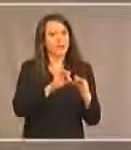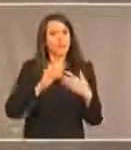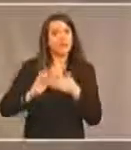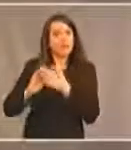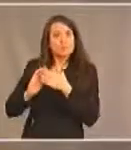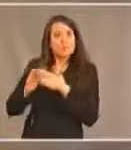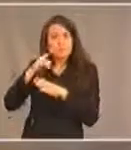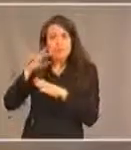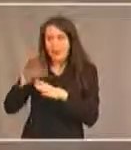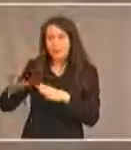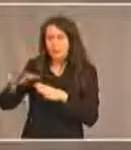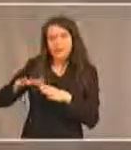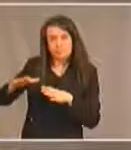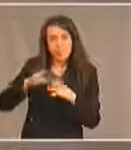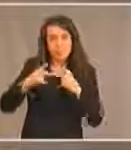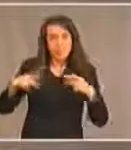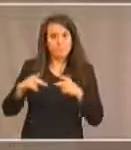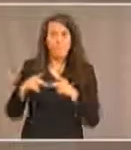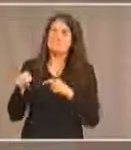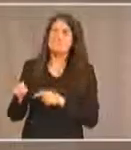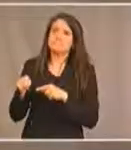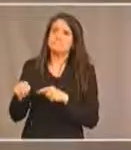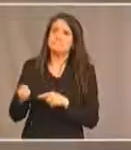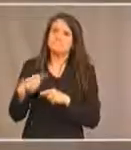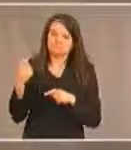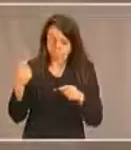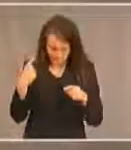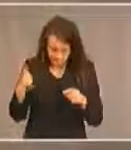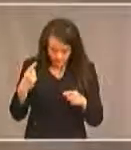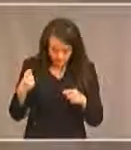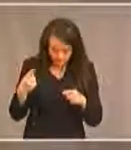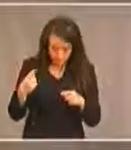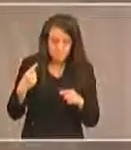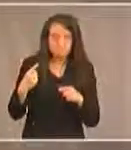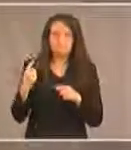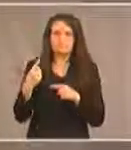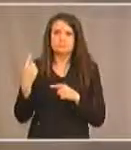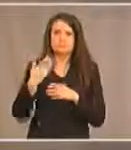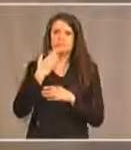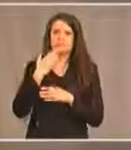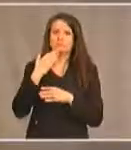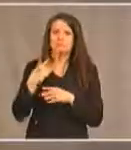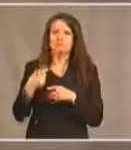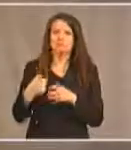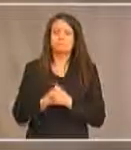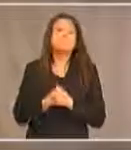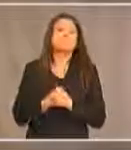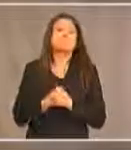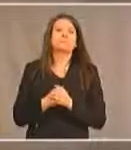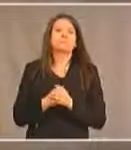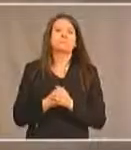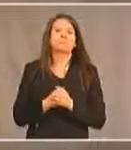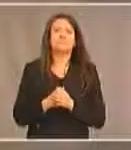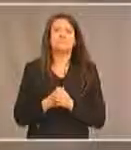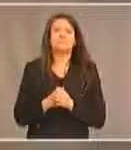des malentendants au pays est toujours bien présente à toutes nos réunions publiques nous